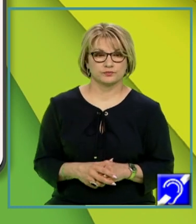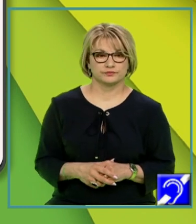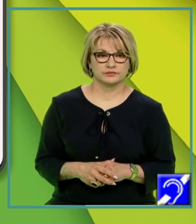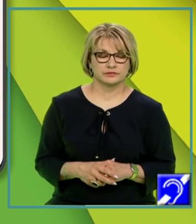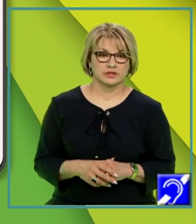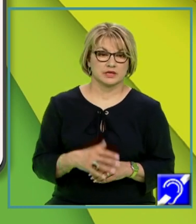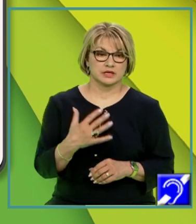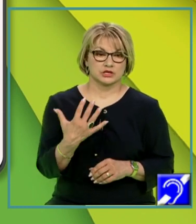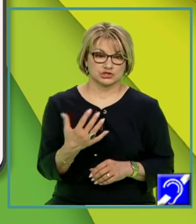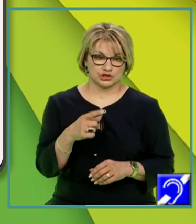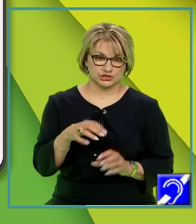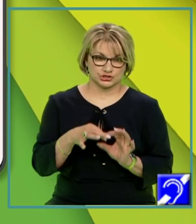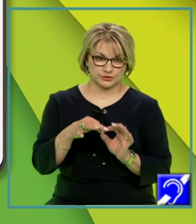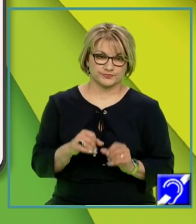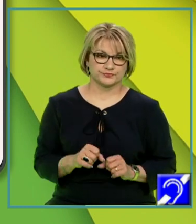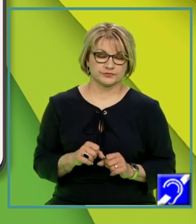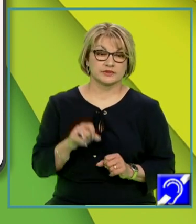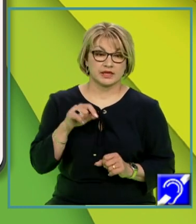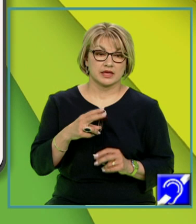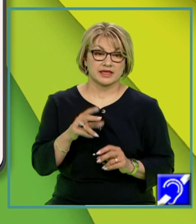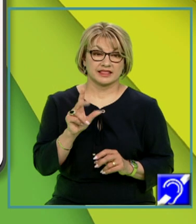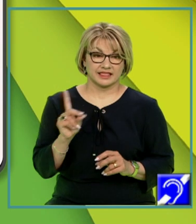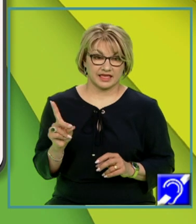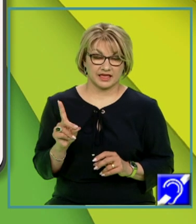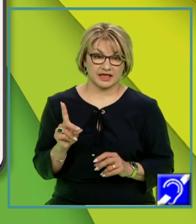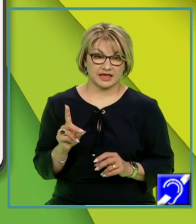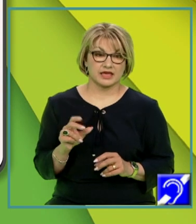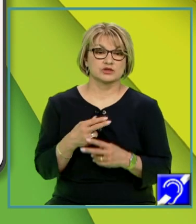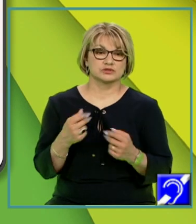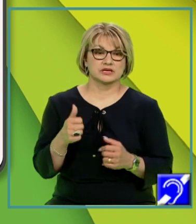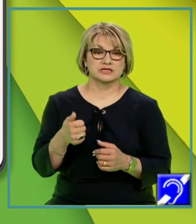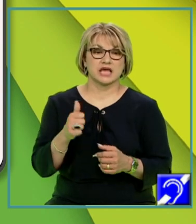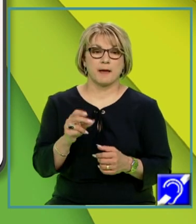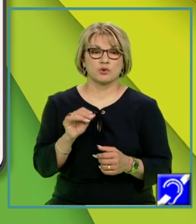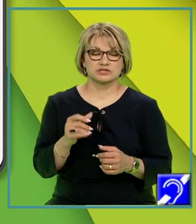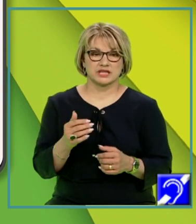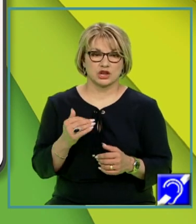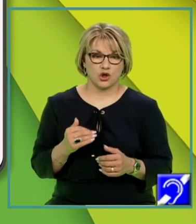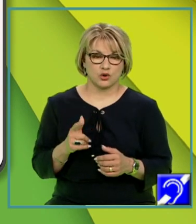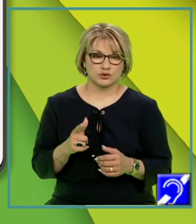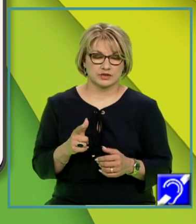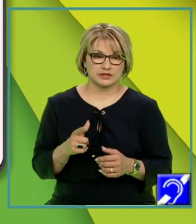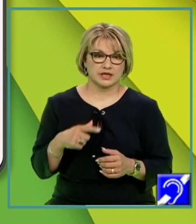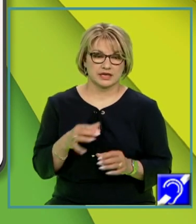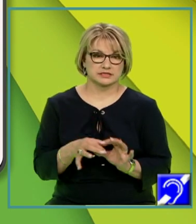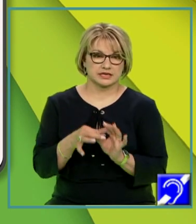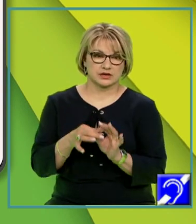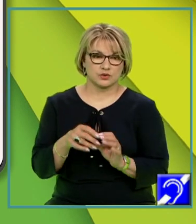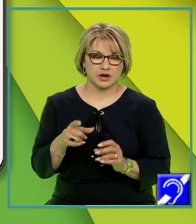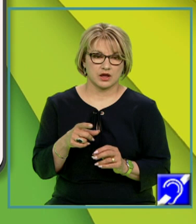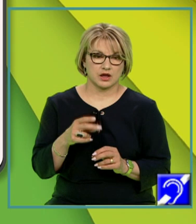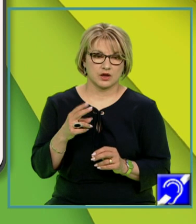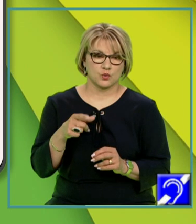5. În fine, judecăția posteriorii, ultimul concept, va fi corelat cu ultima